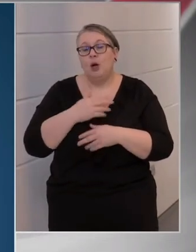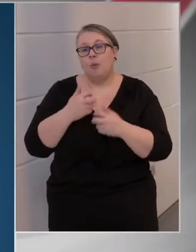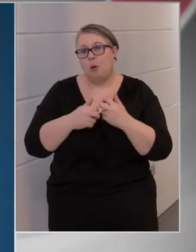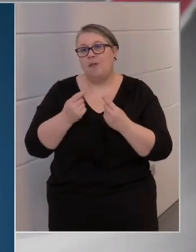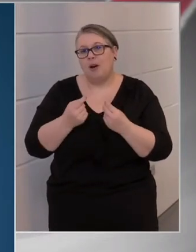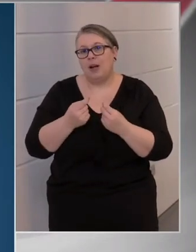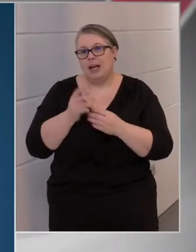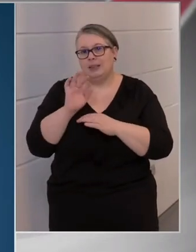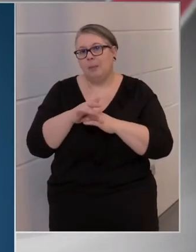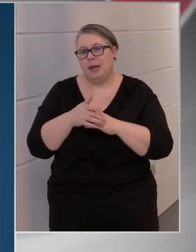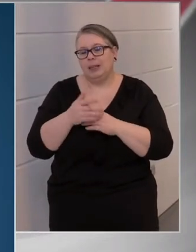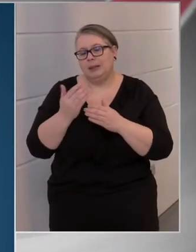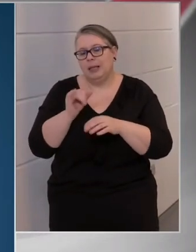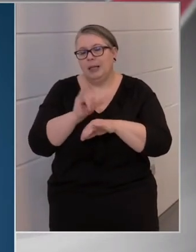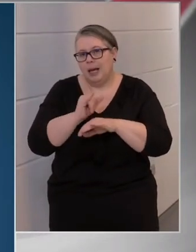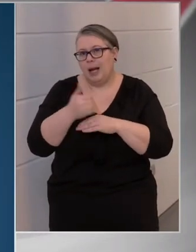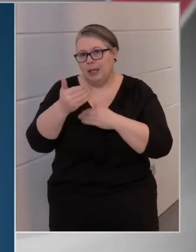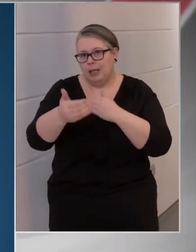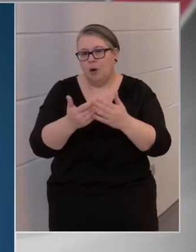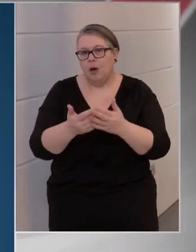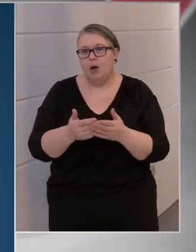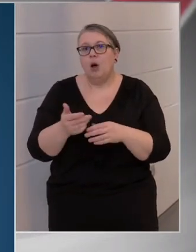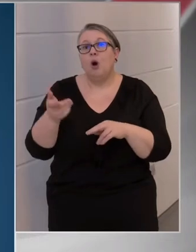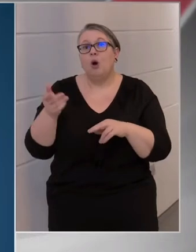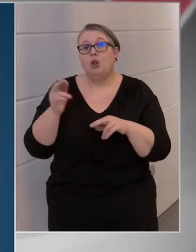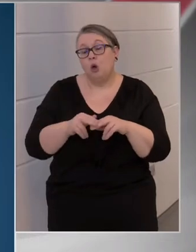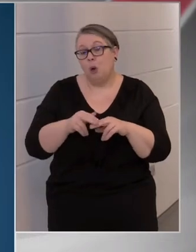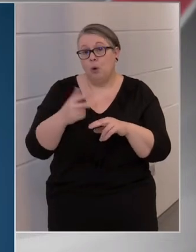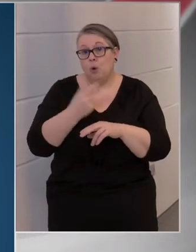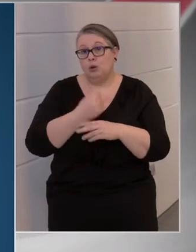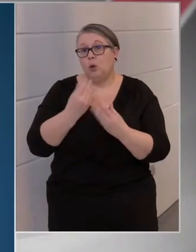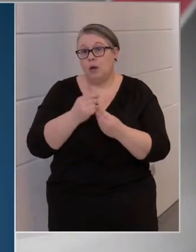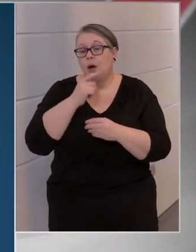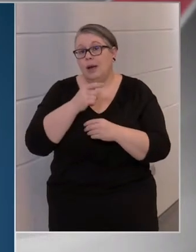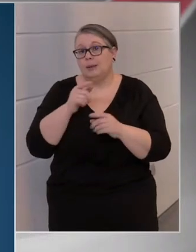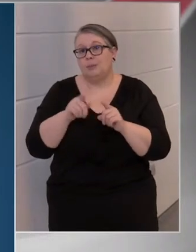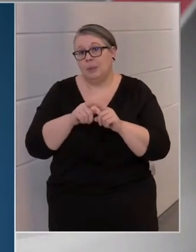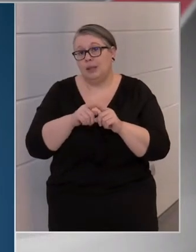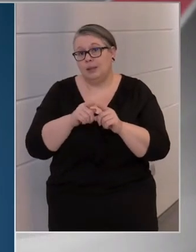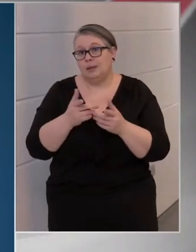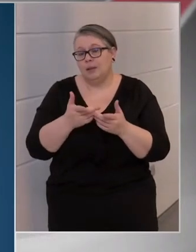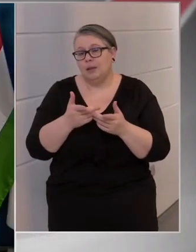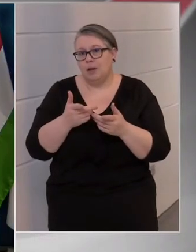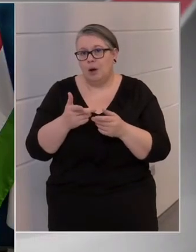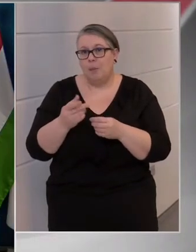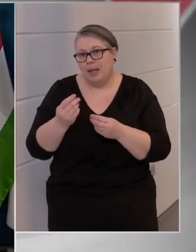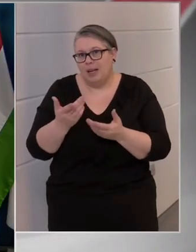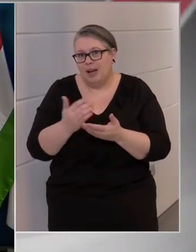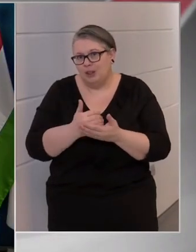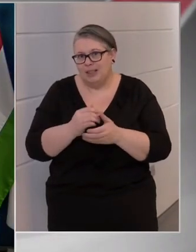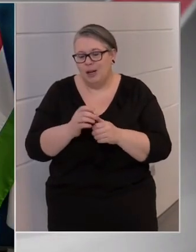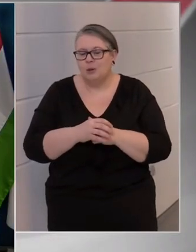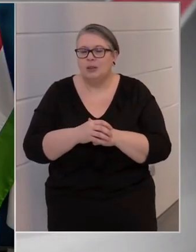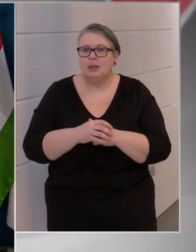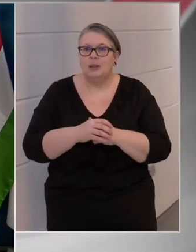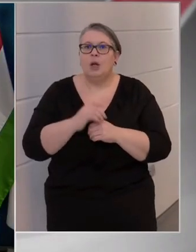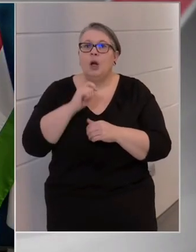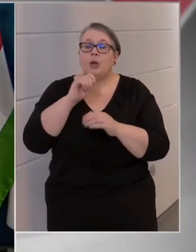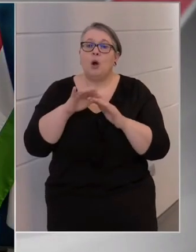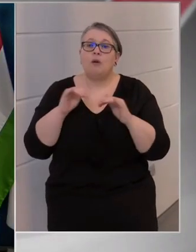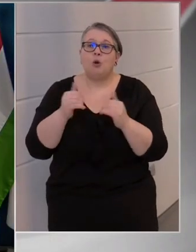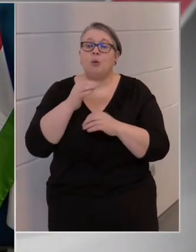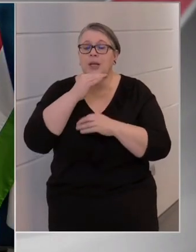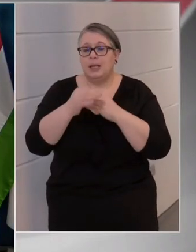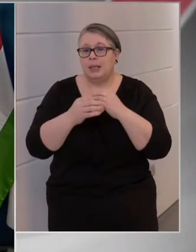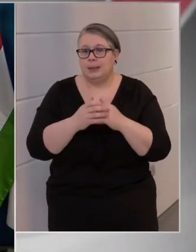szembesülnünk néhány hét múlva, hogy nagyságrendileg több oltóanyag áll rendelkezésre, és azt kell majd eloltani. Magyar Fórum